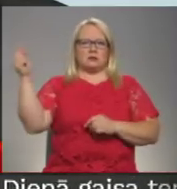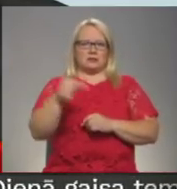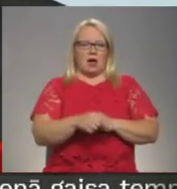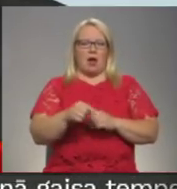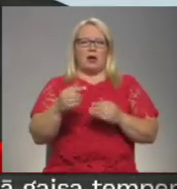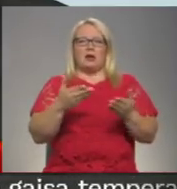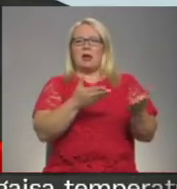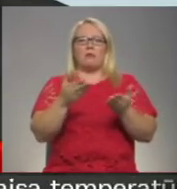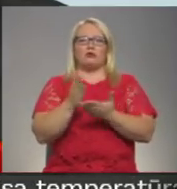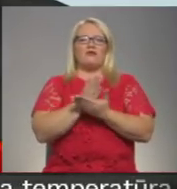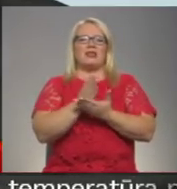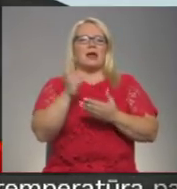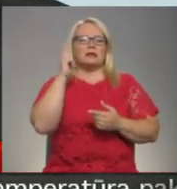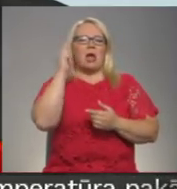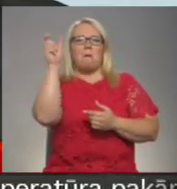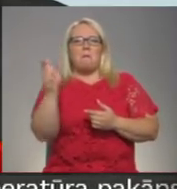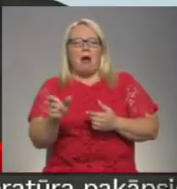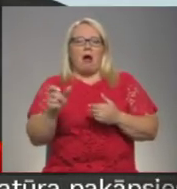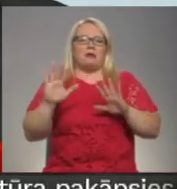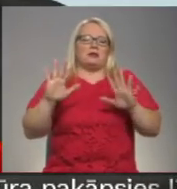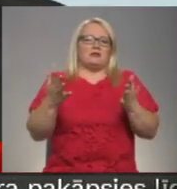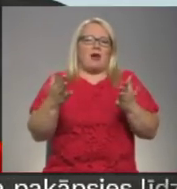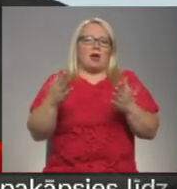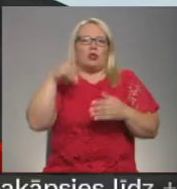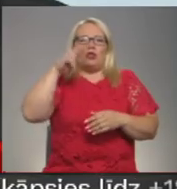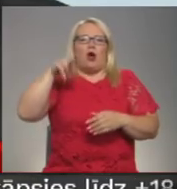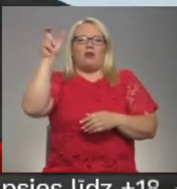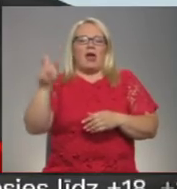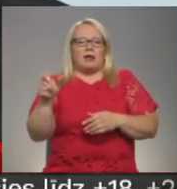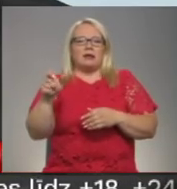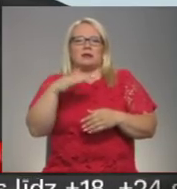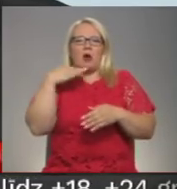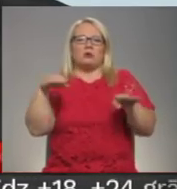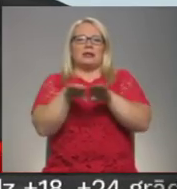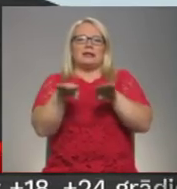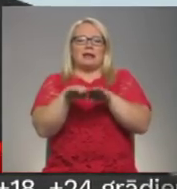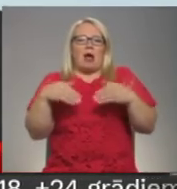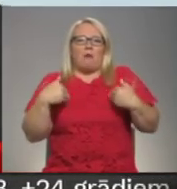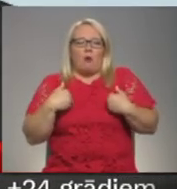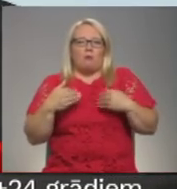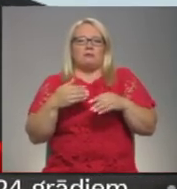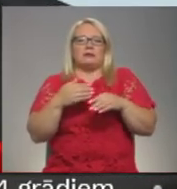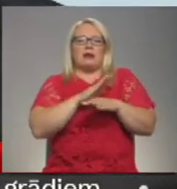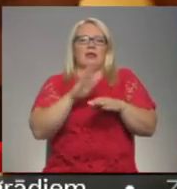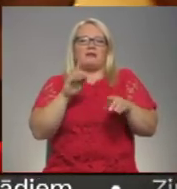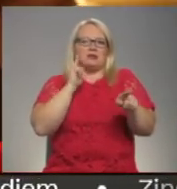vidēs Japānis vai Norvēģis ir daudz līdzīgāks mums nekā viņi.